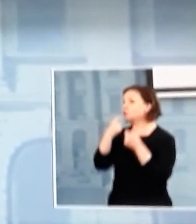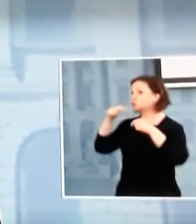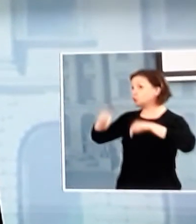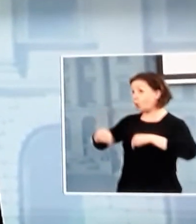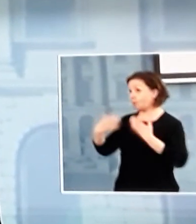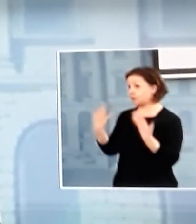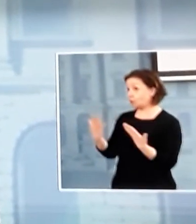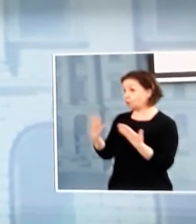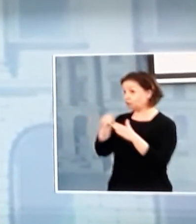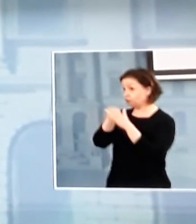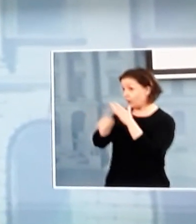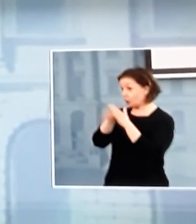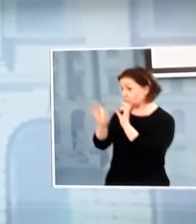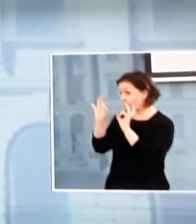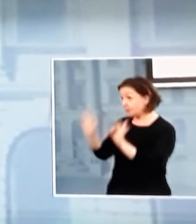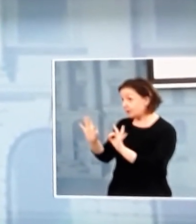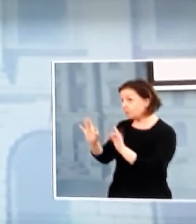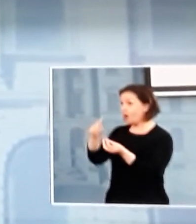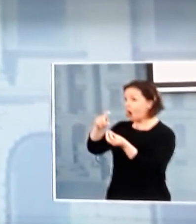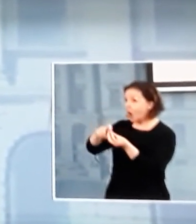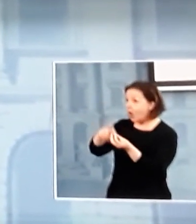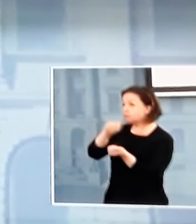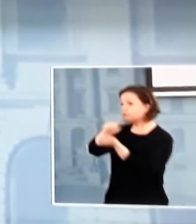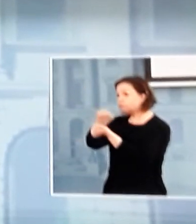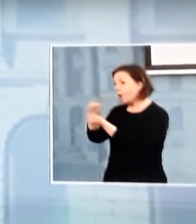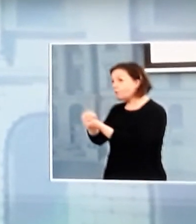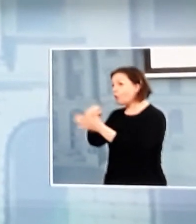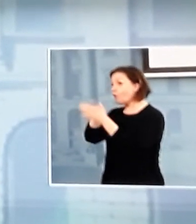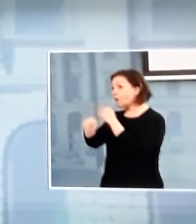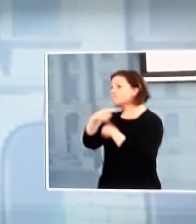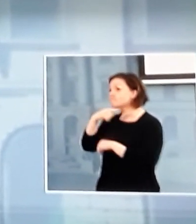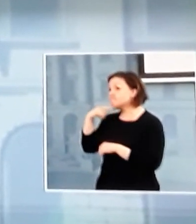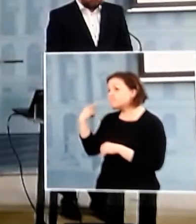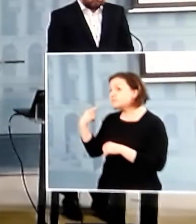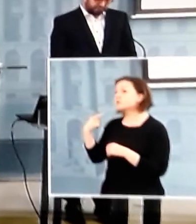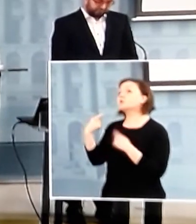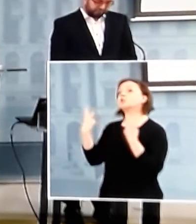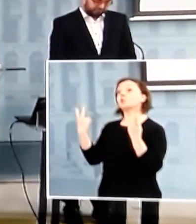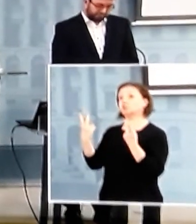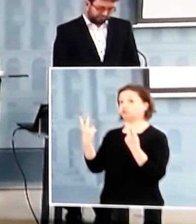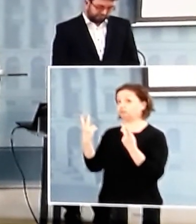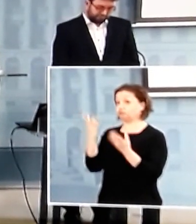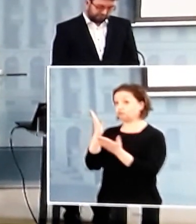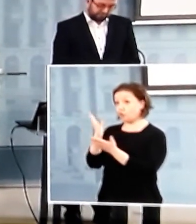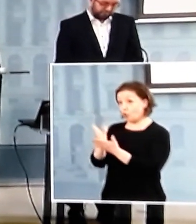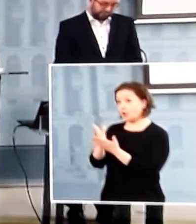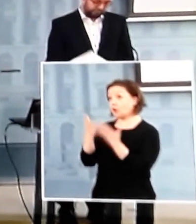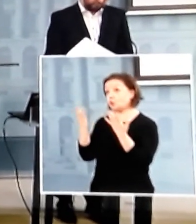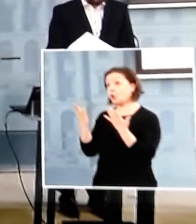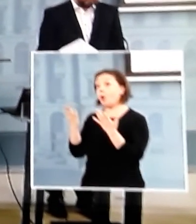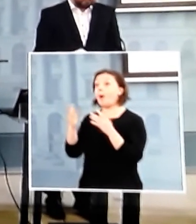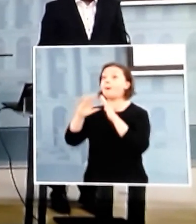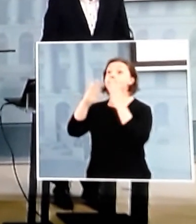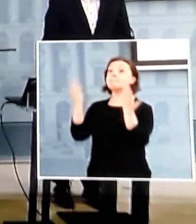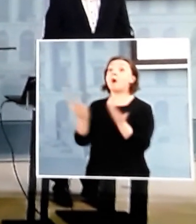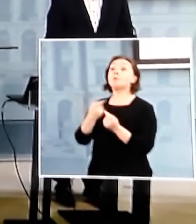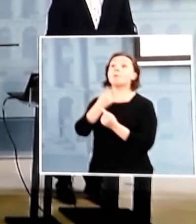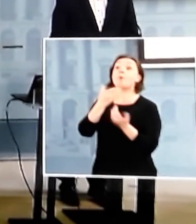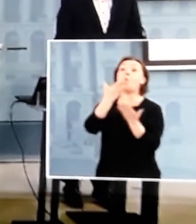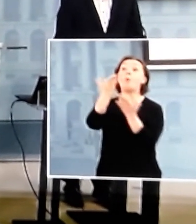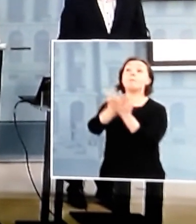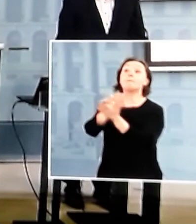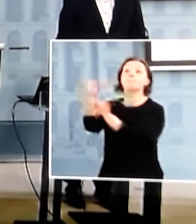hyvät varastot niin lääkkeistä kuin tarvikkeista. Mutta eikö ole niin, että moni muu maa haluaisi